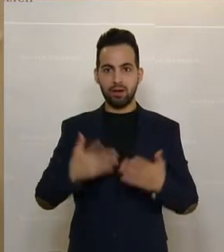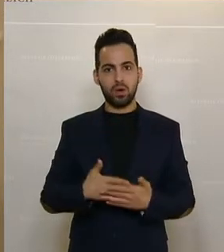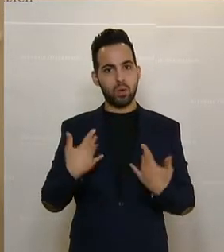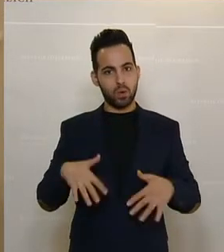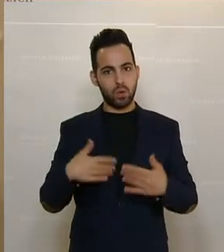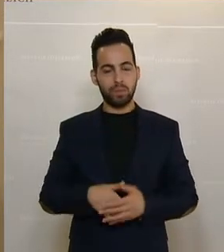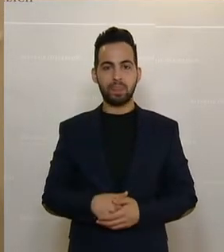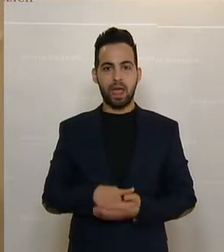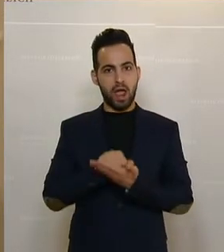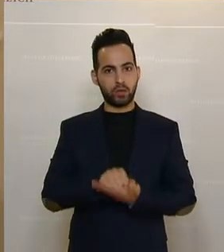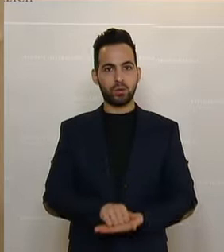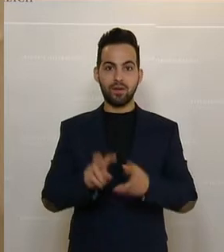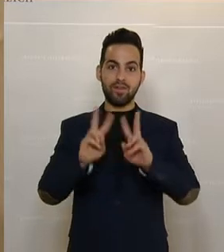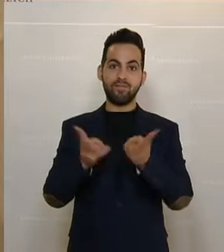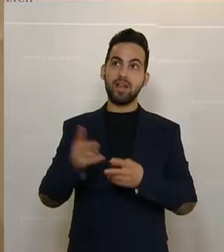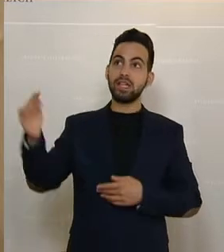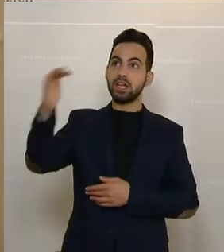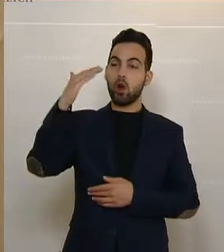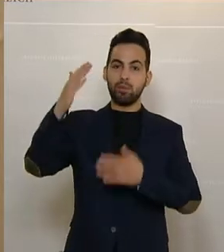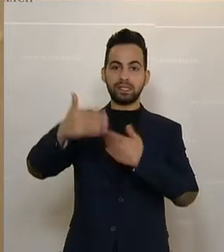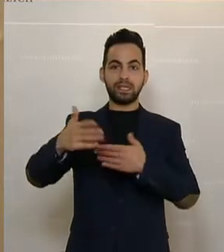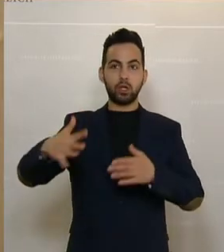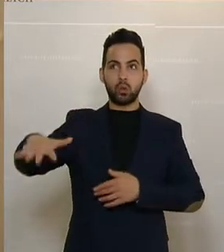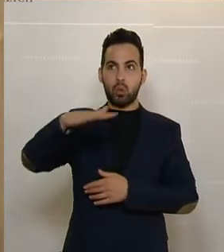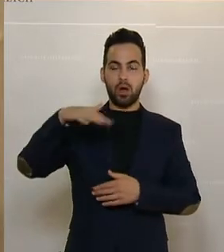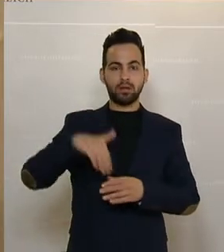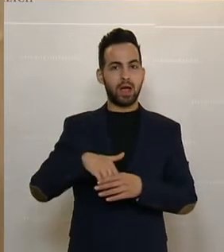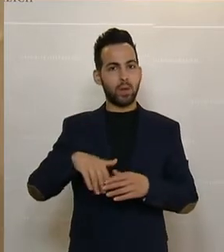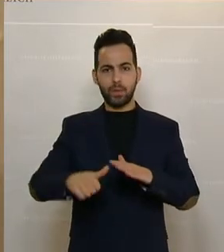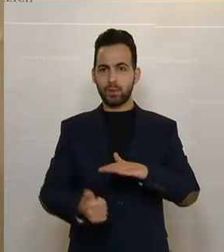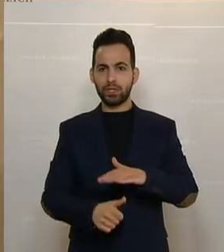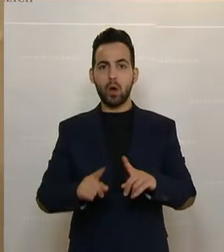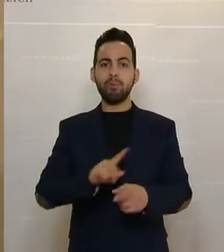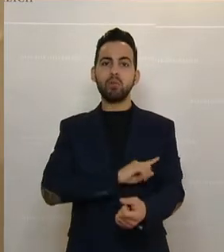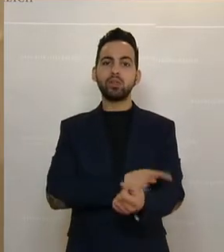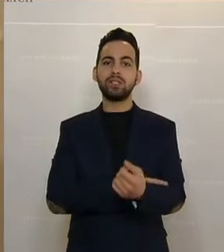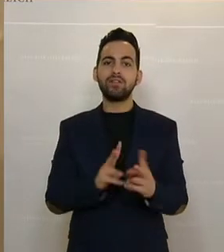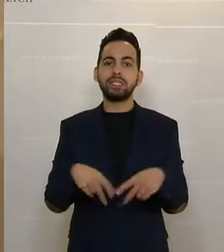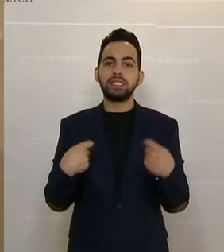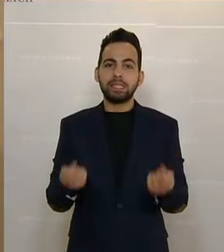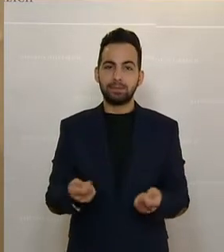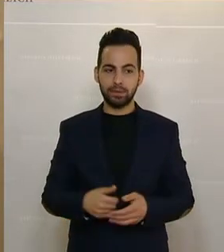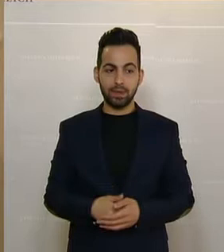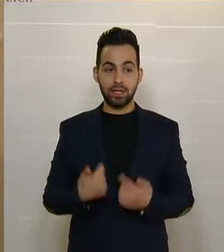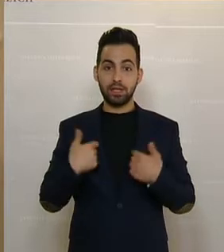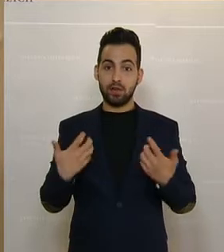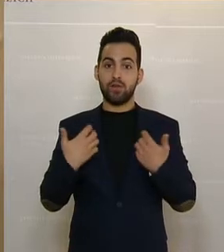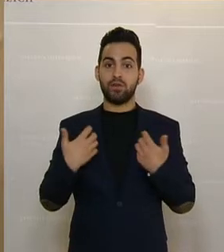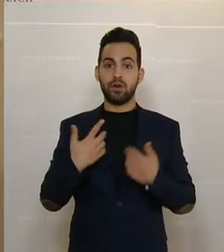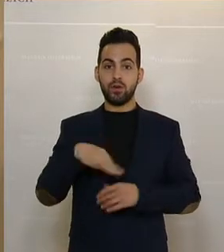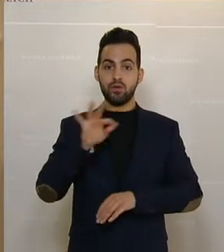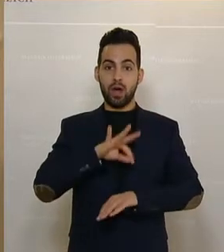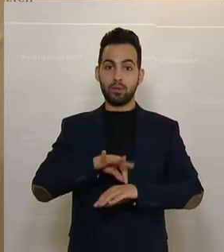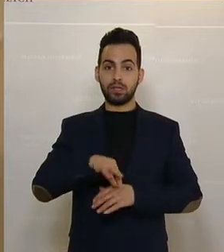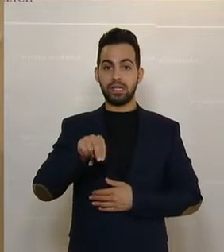Und es ist der Weltraumsektor überhaupt unterschätzt und das Potenzial auch, das es mit sich bringt. Und ich bin froh, die Frau